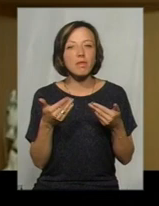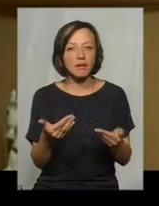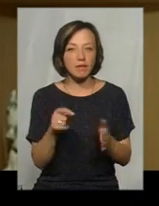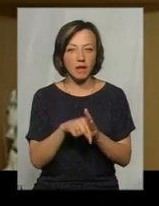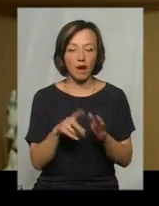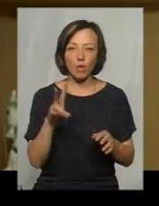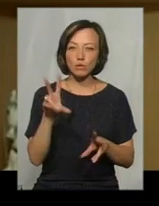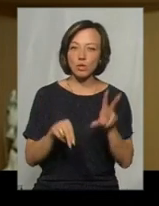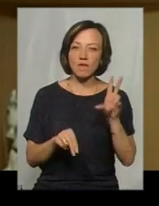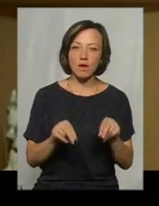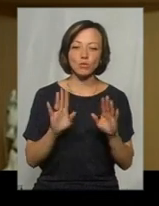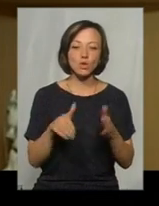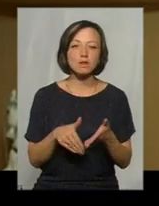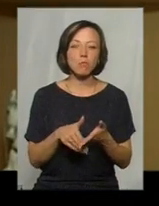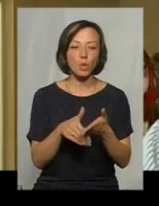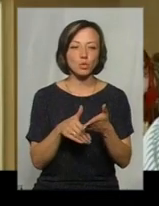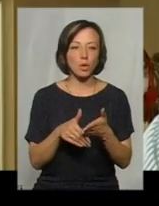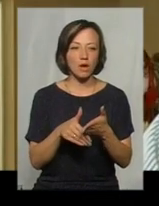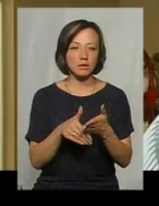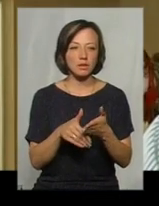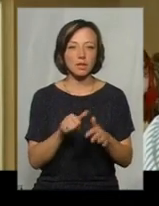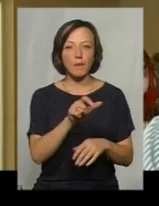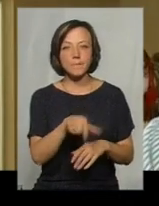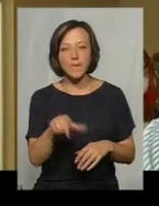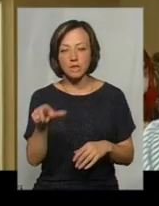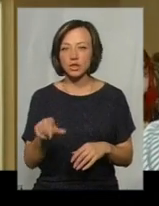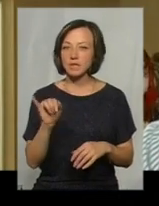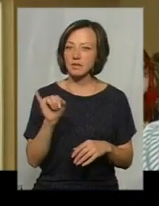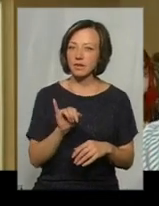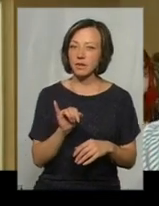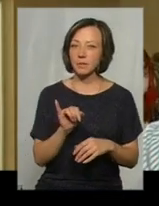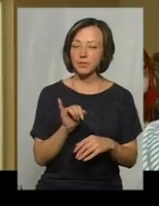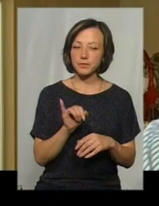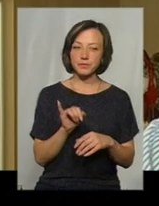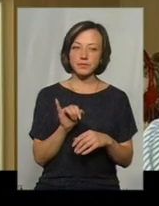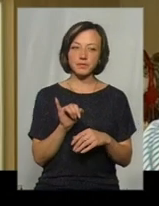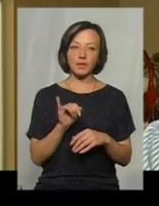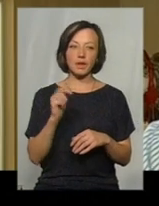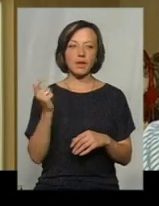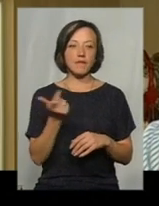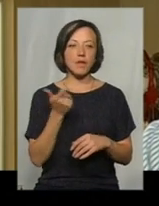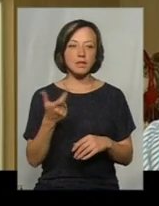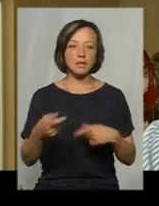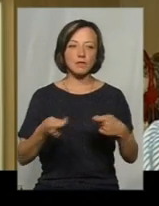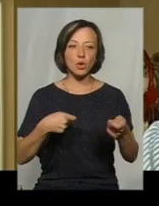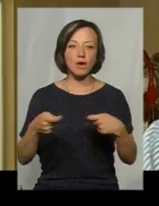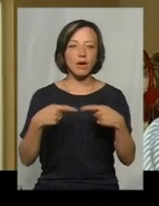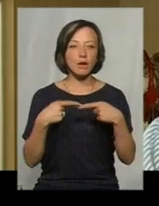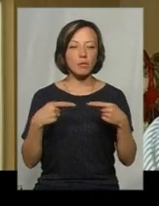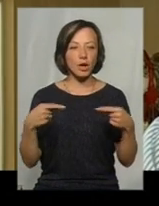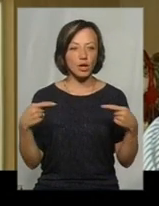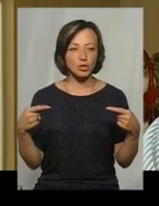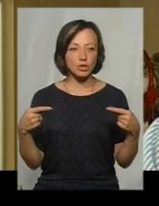але я сподіваюся, що воно буде спонукати і мешканців, і власників торгівельних мереж